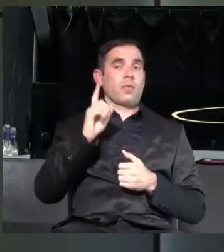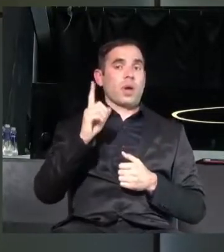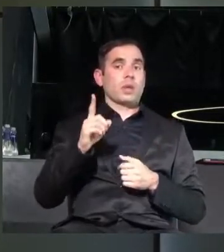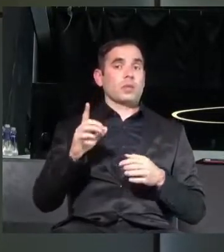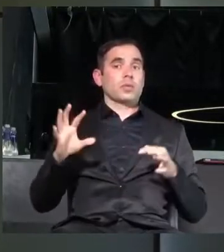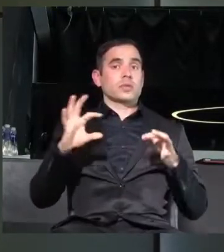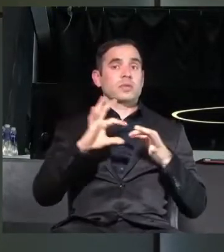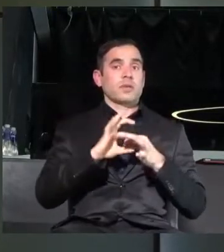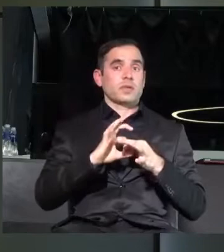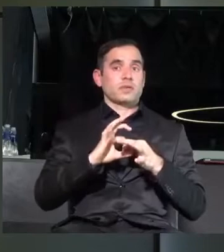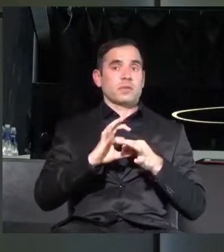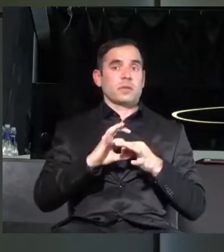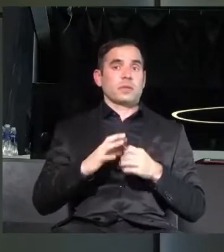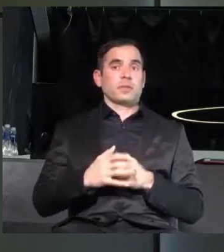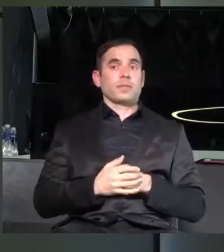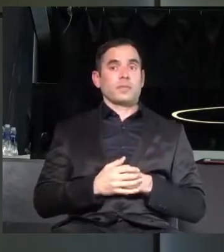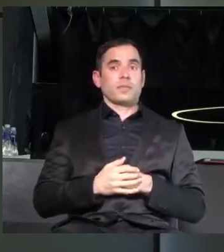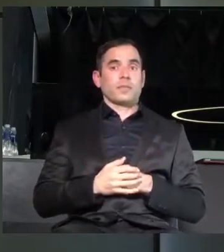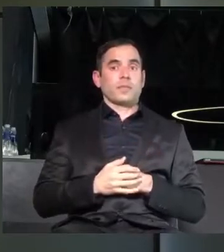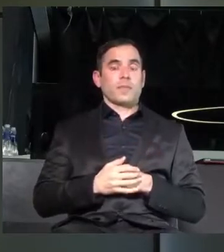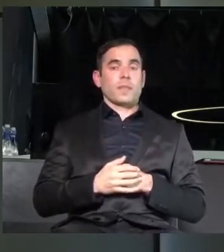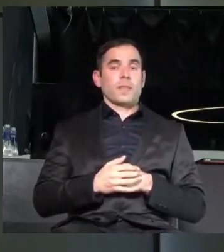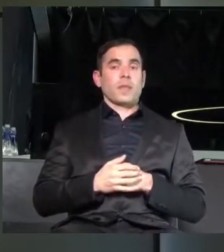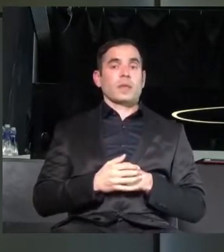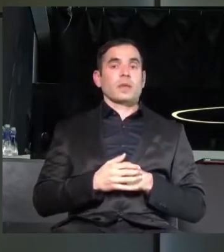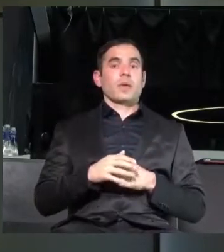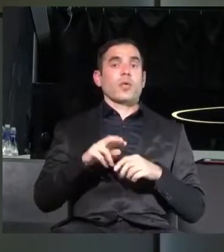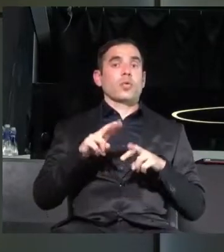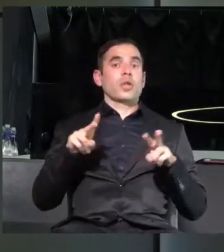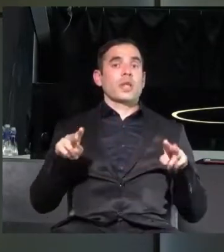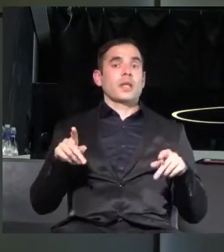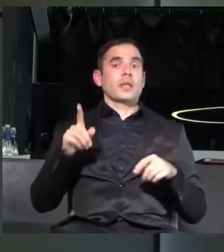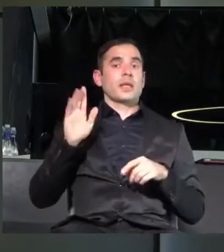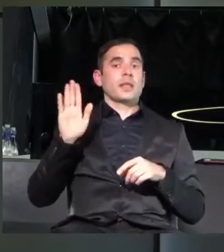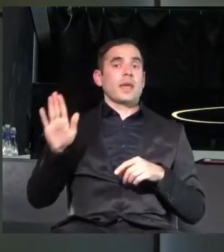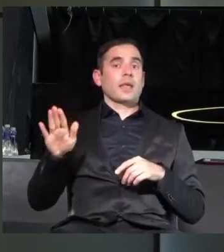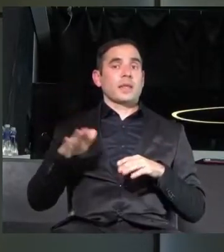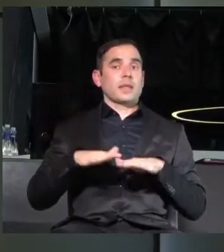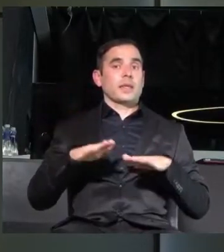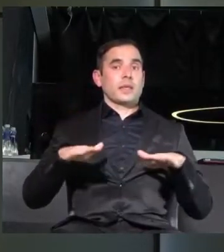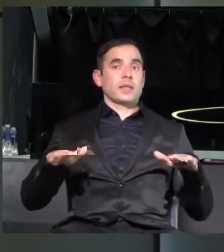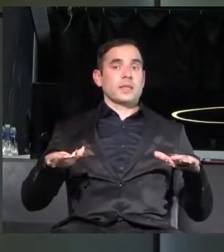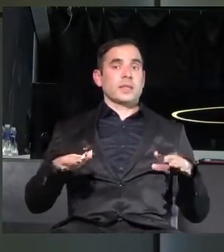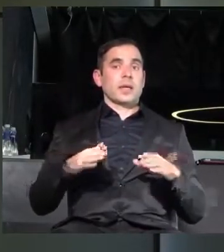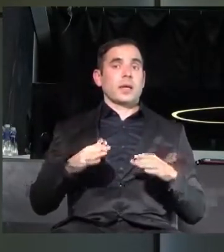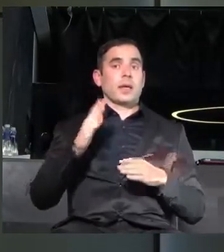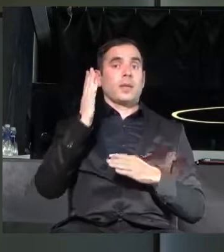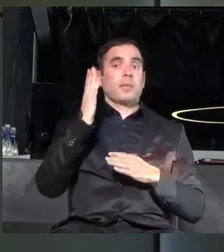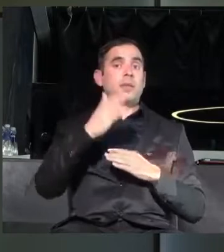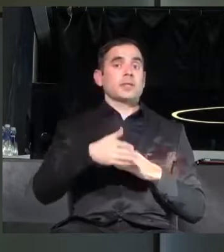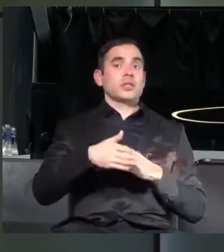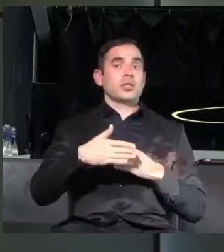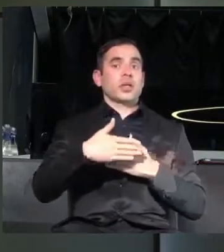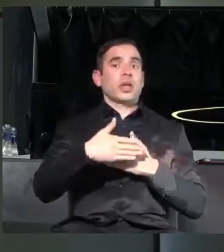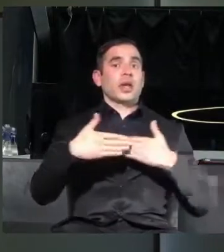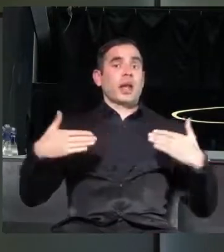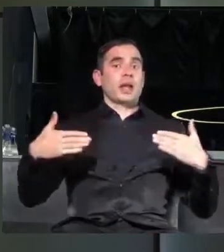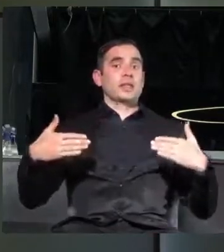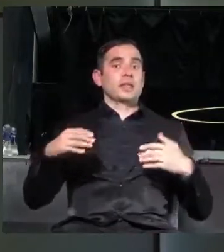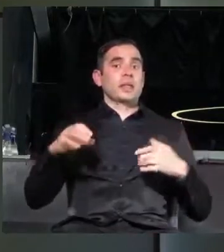свързва лъгбата и родителите и техните деца, пресичайки границите на Европа.